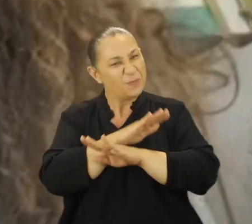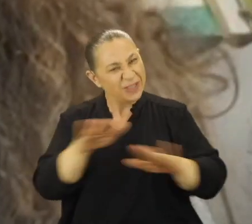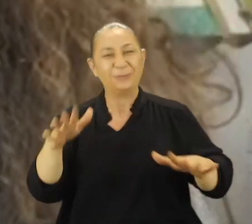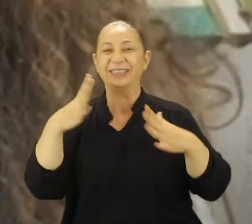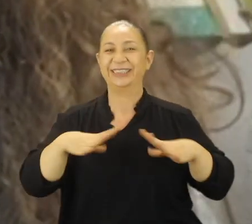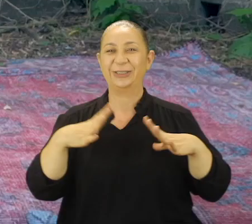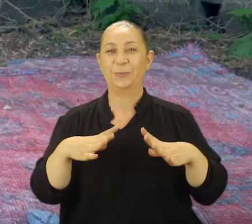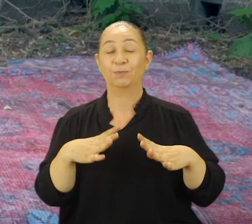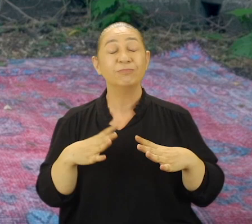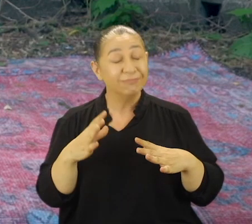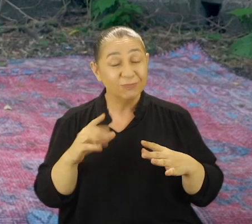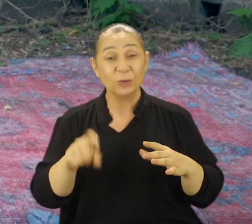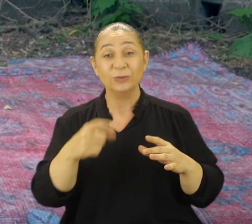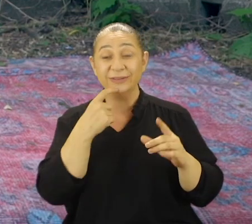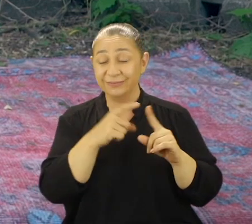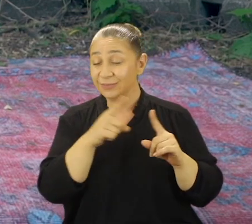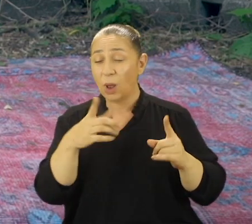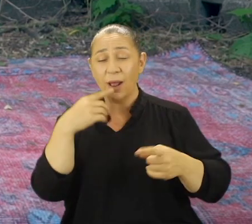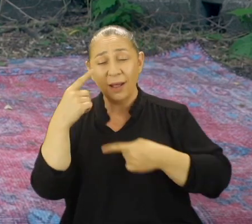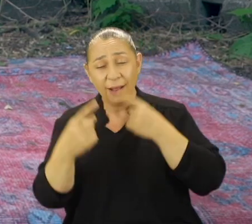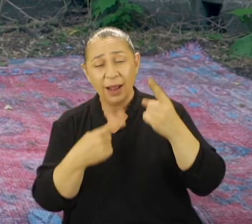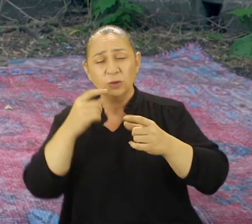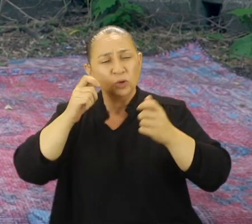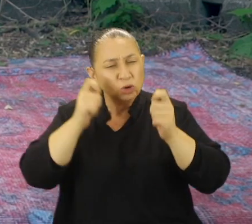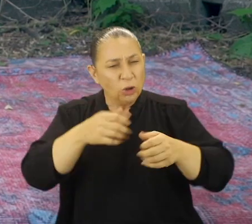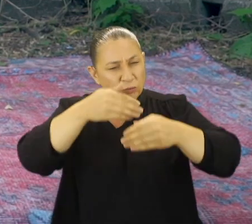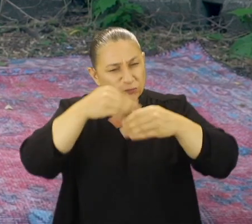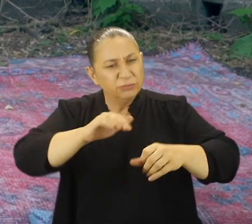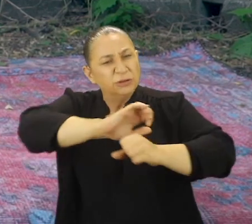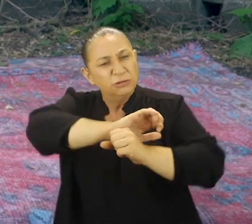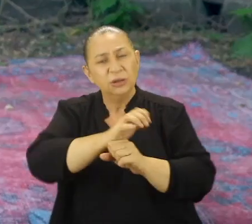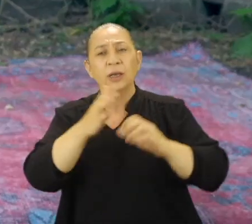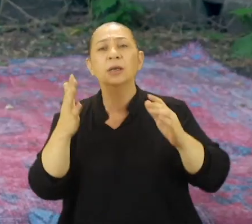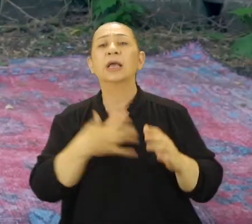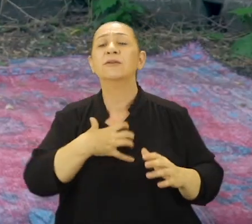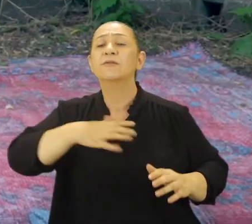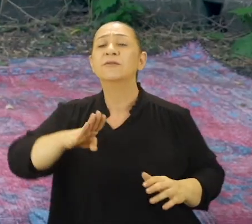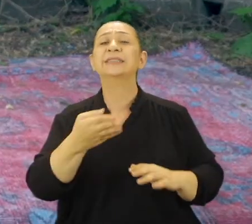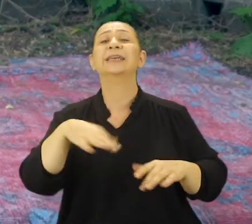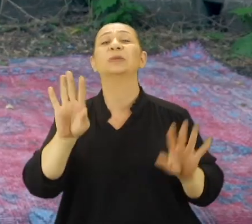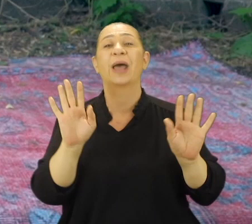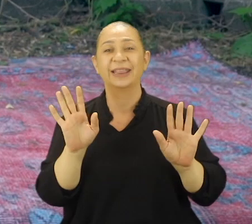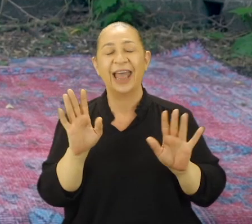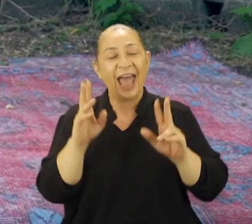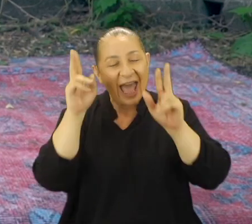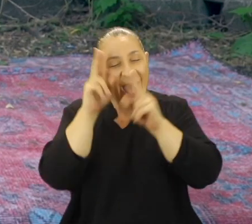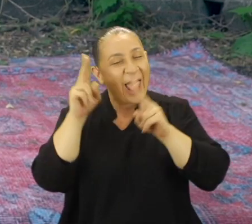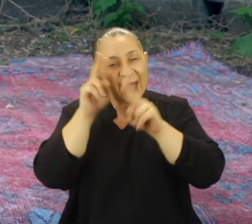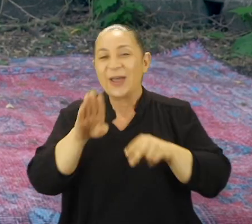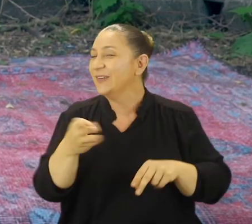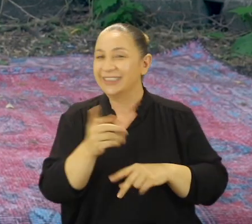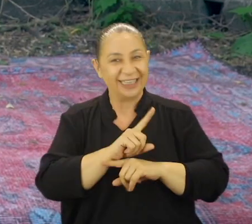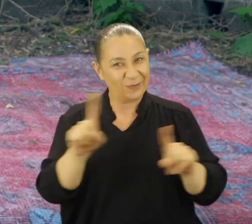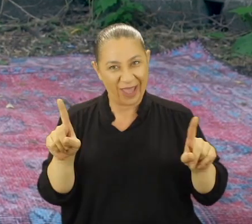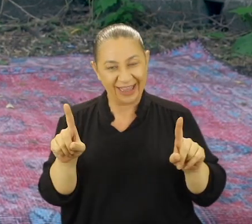tamamlamalarını istiyorum. Geldiğimiz çağda tüm bu söylemlere, baskılara, mobinklere rağmen yolundan dönmeyen, hayallerinden